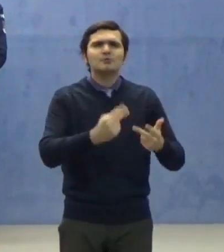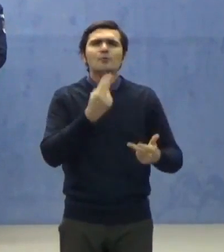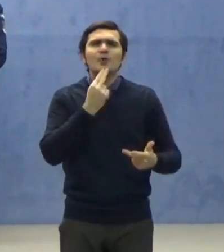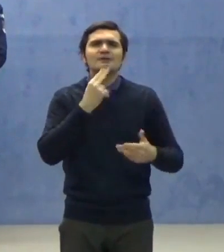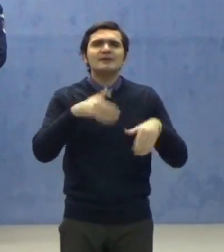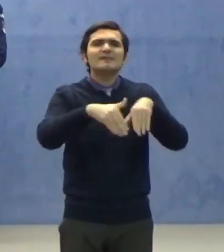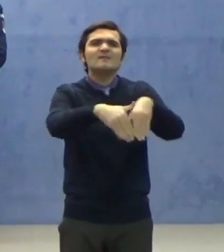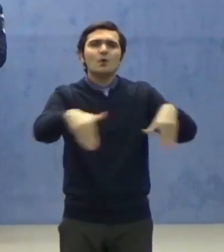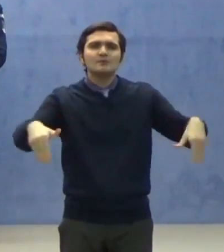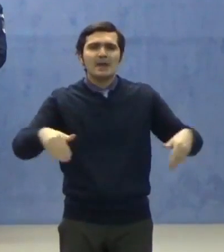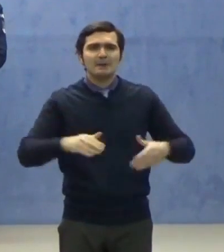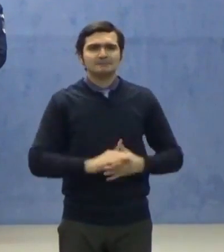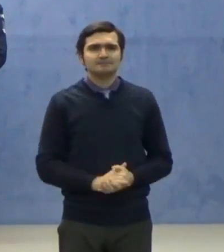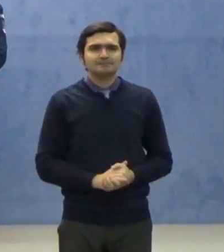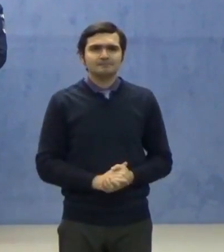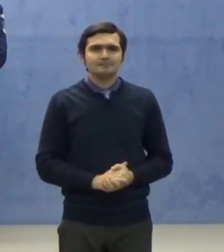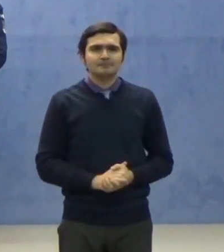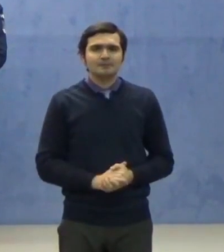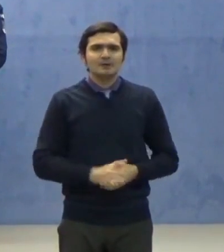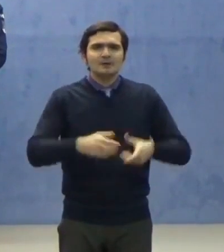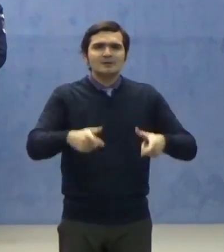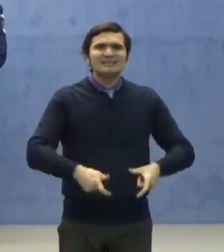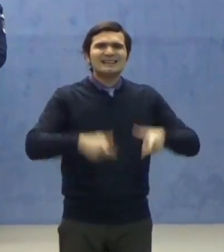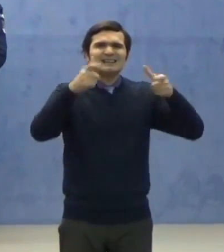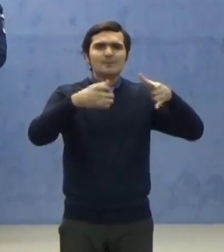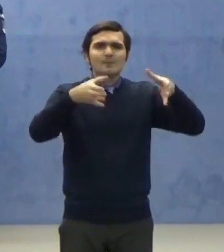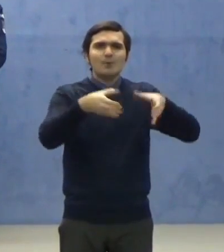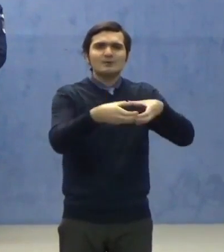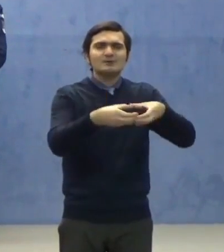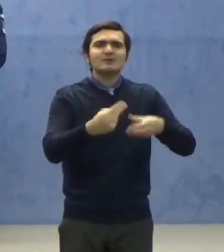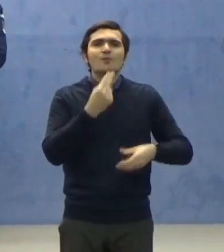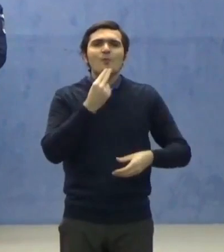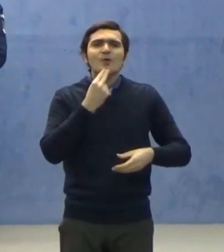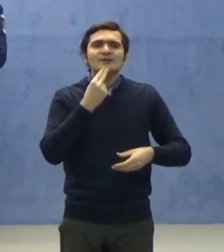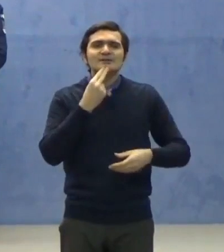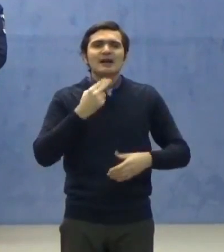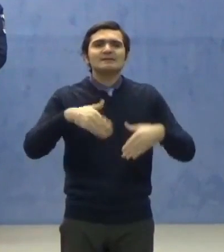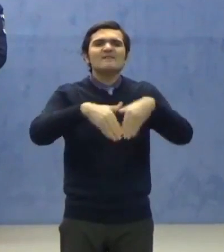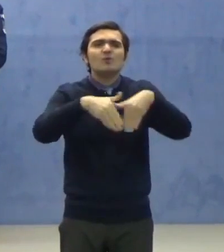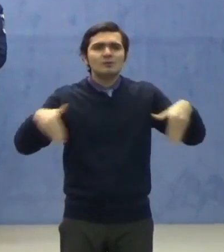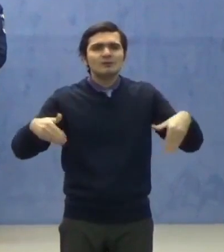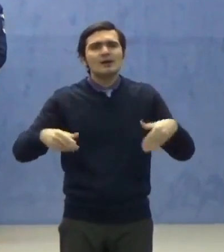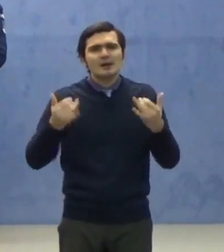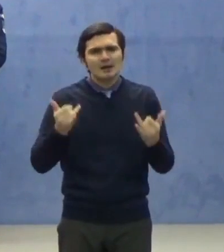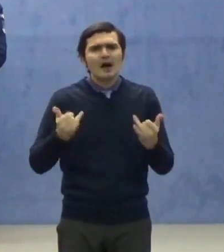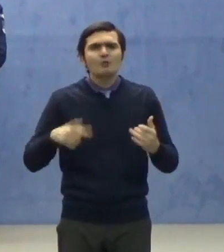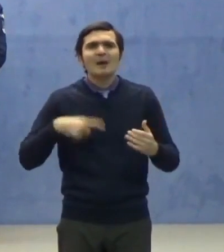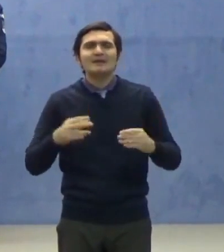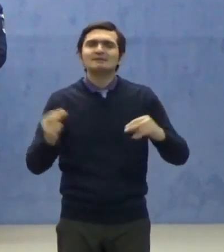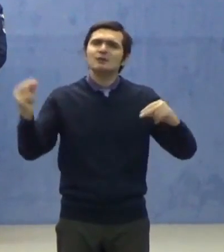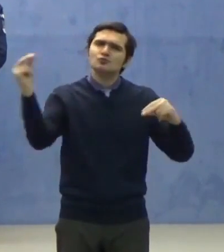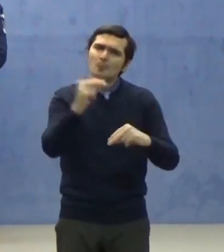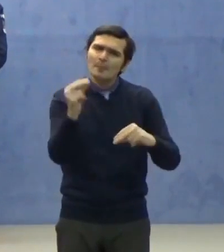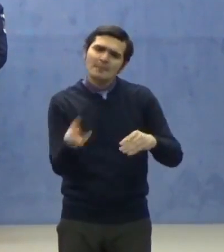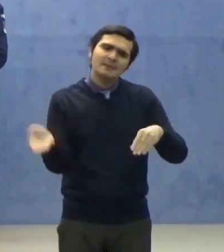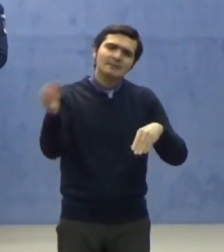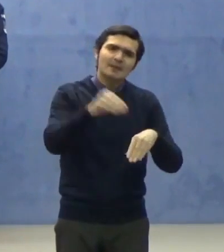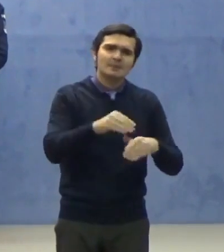poliție de frontieră. Dispozitivul de polițiști de frontieră este suplimentat și sunt